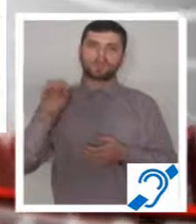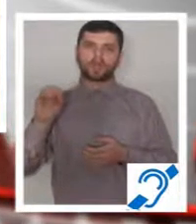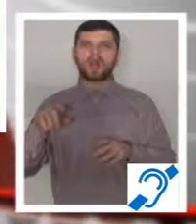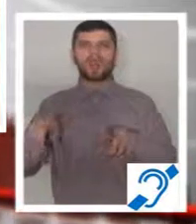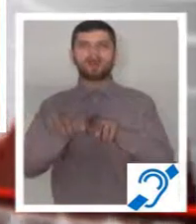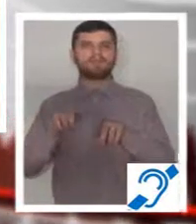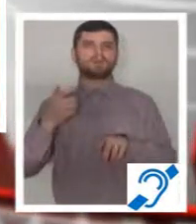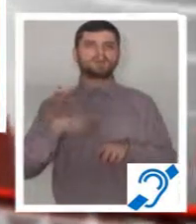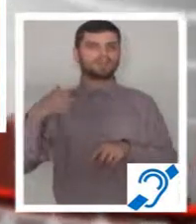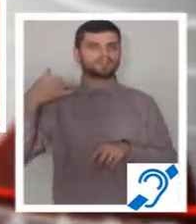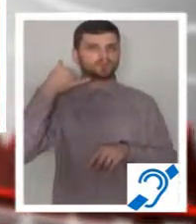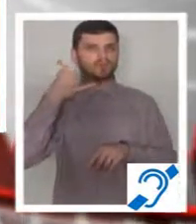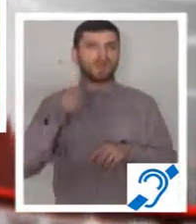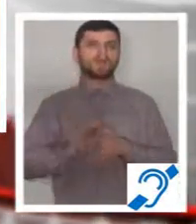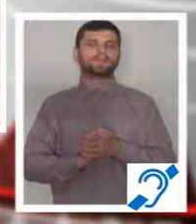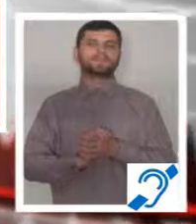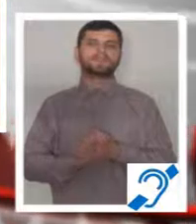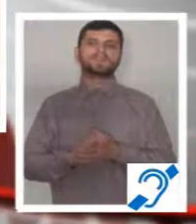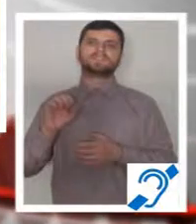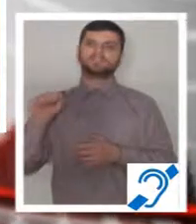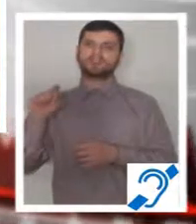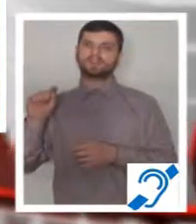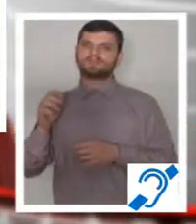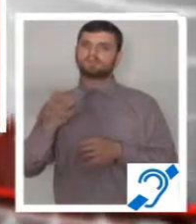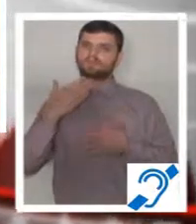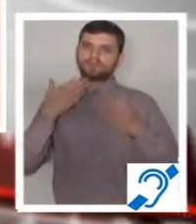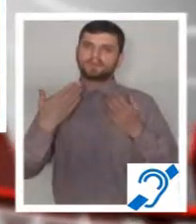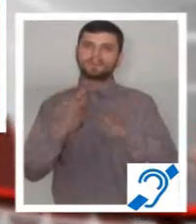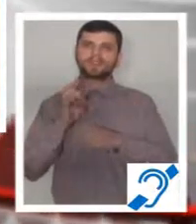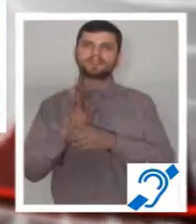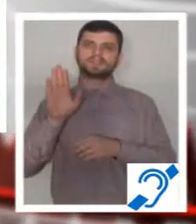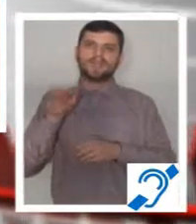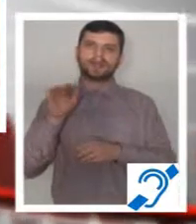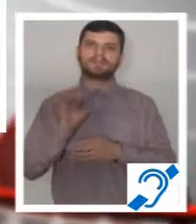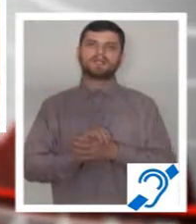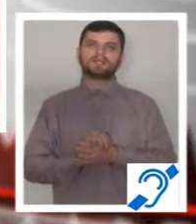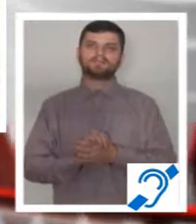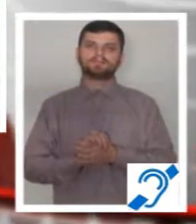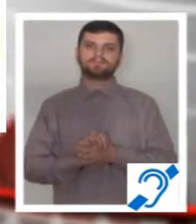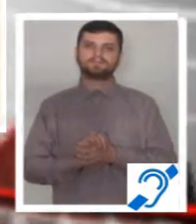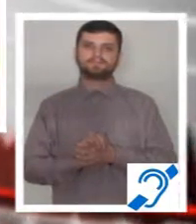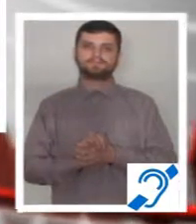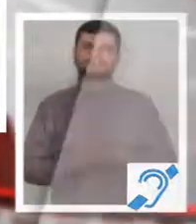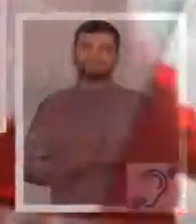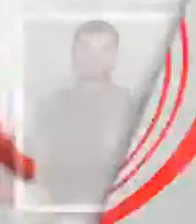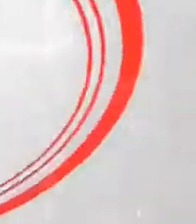numărul de telefon 0348 730 980. Sunt Simona Ștefănescu, vă mulțumesc pentru atenție. La revedere!